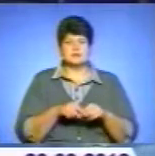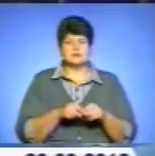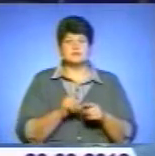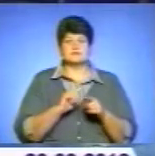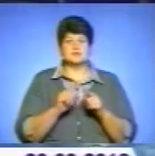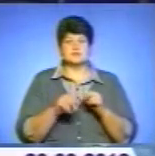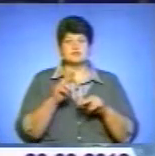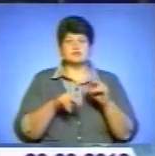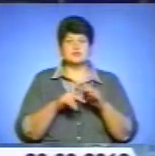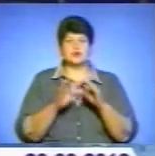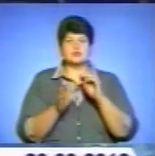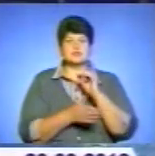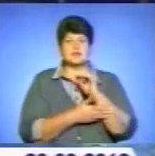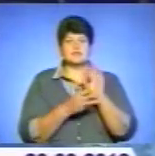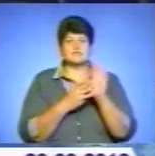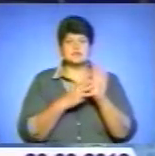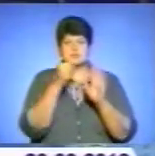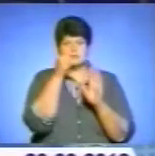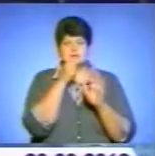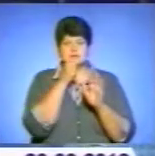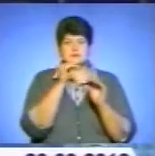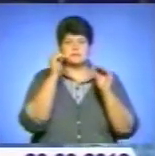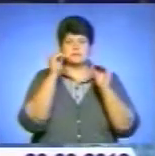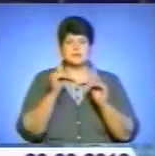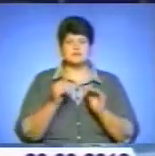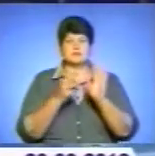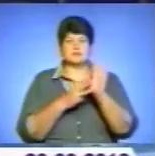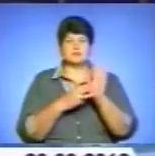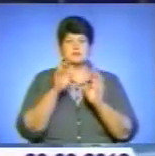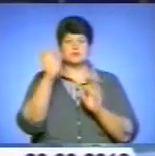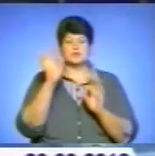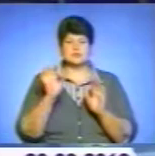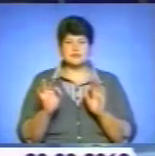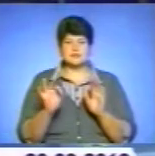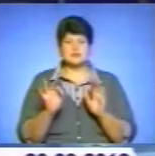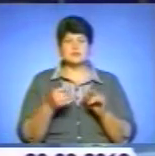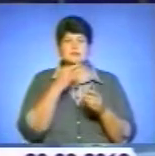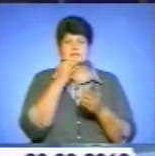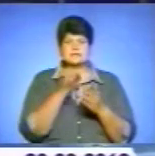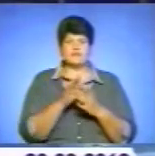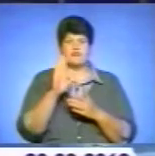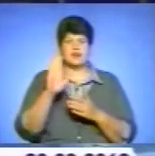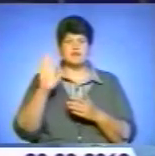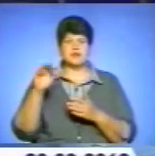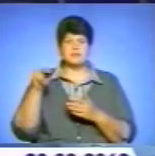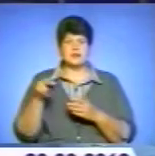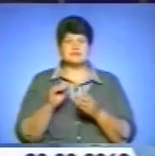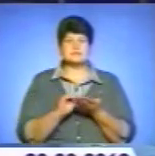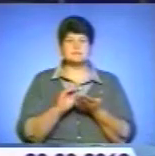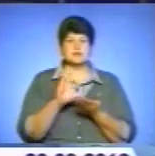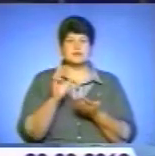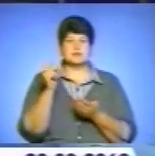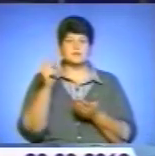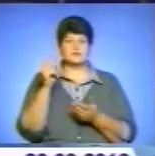останні 8 місяців уповільнилися на 8%. Водночас зазначив, що ВВП за цей період збільшився на 1